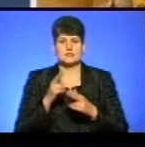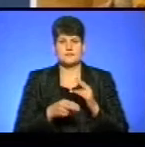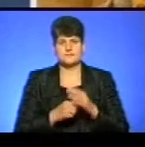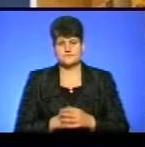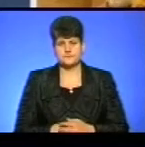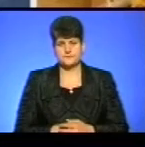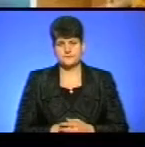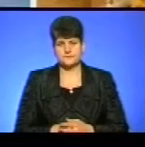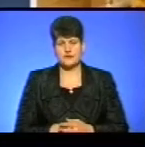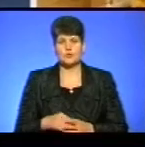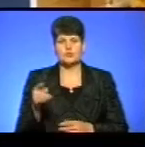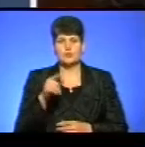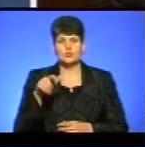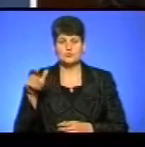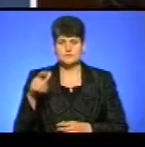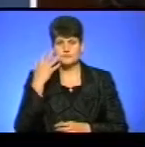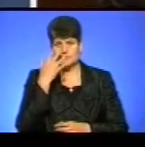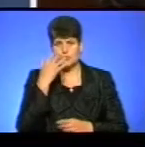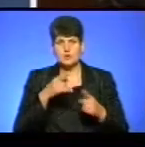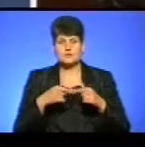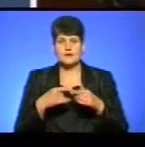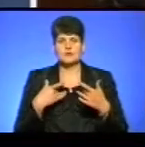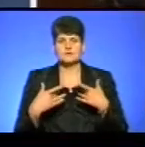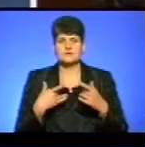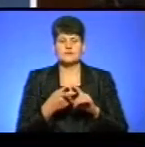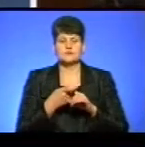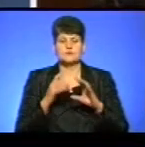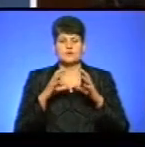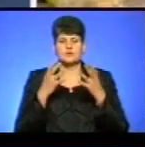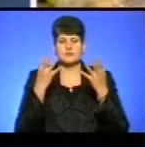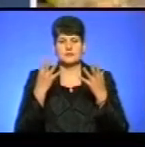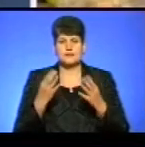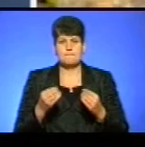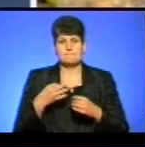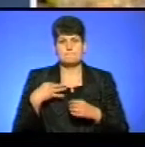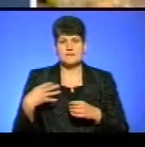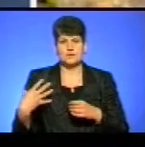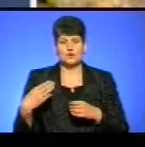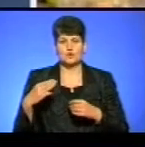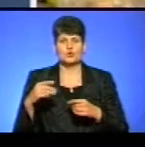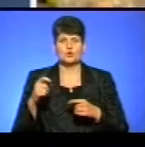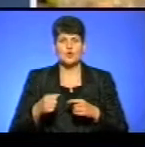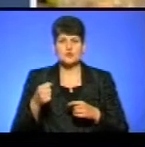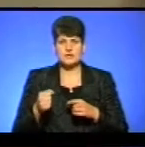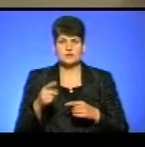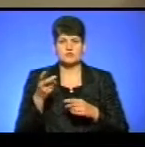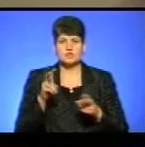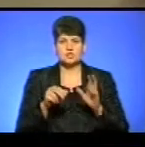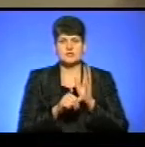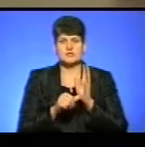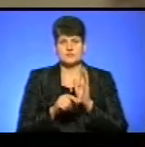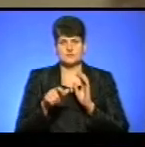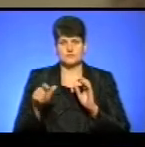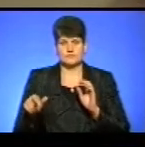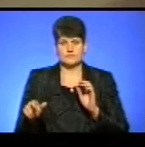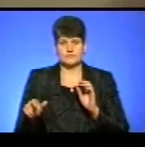У Тернополі люди із порушенням зору організували концерт з нагоди Міжнародного дня Білої Тростини. Його відвідали 60 незрячих. В програмі